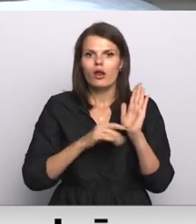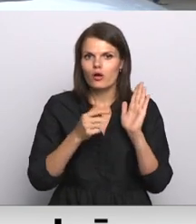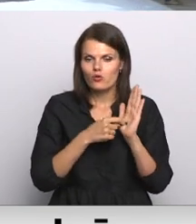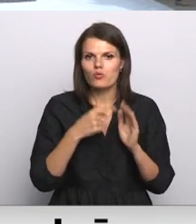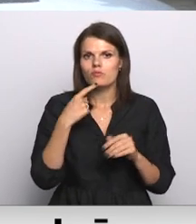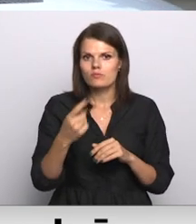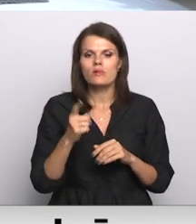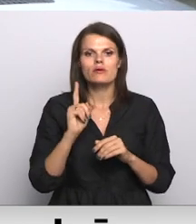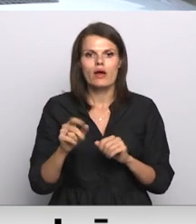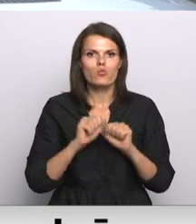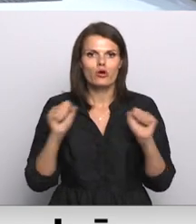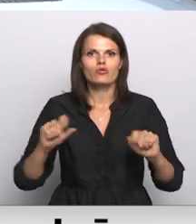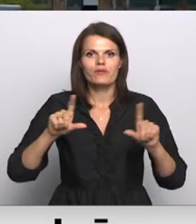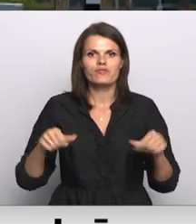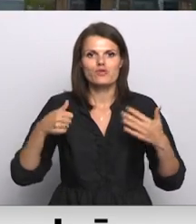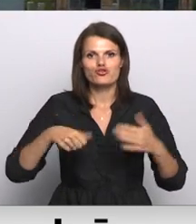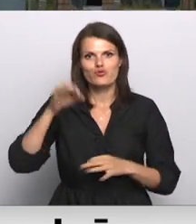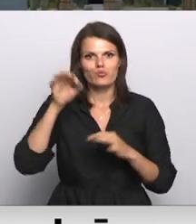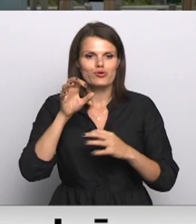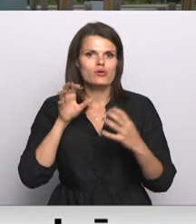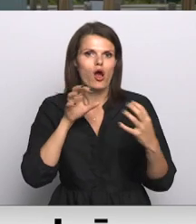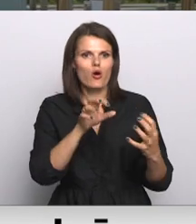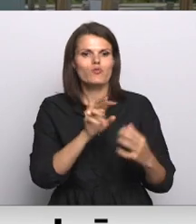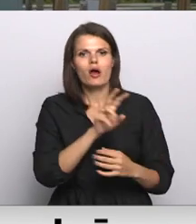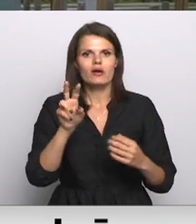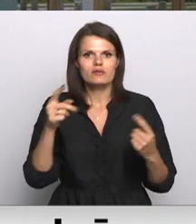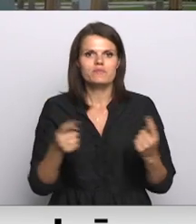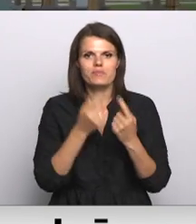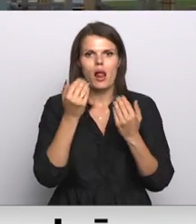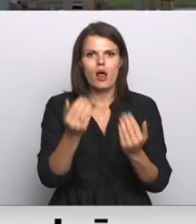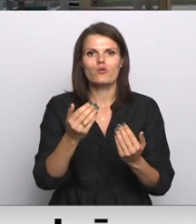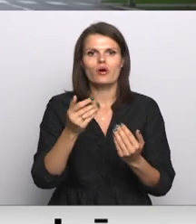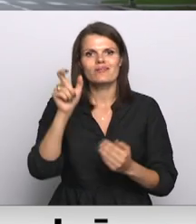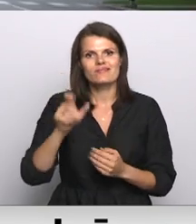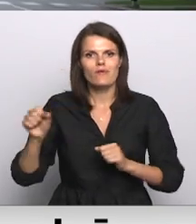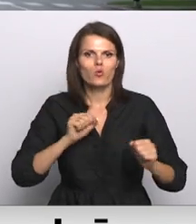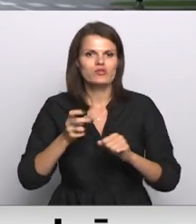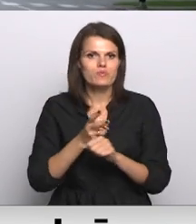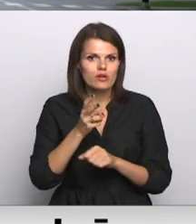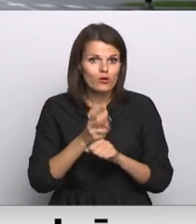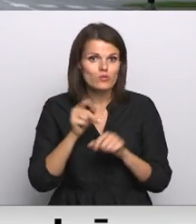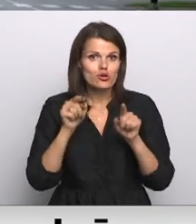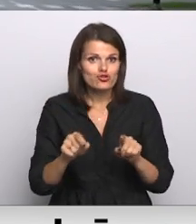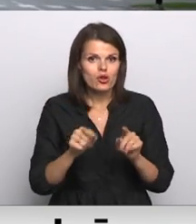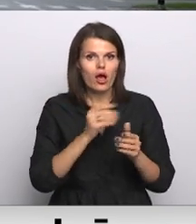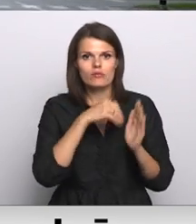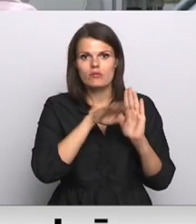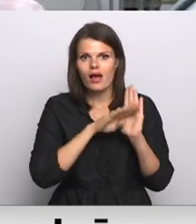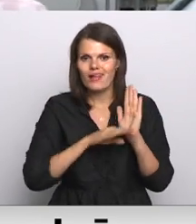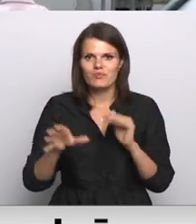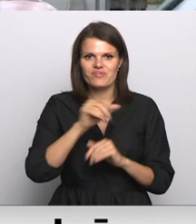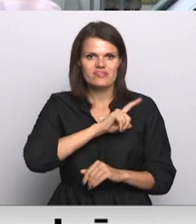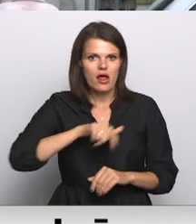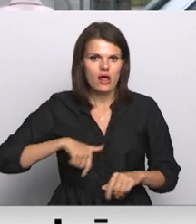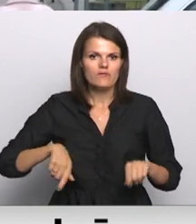pārvedātājiem ir jānodurēšana vismaz 60% autobusu, kas pielāgoti cilvēkiem ar kustība traucējumiem. Un šāda kārtība ir visā Latvijā,